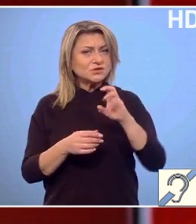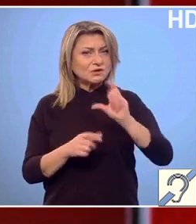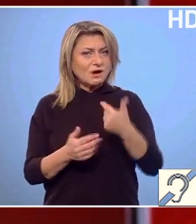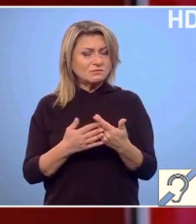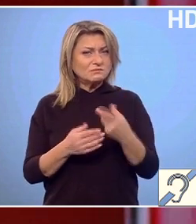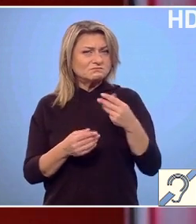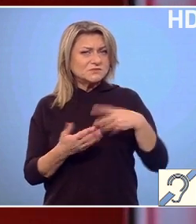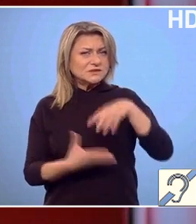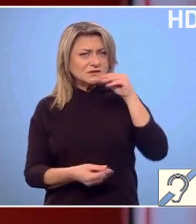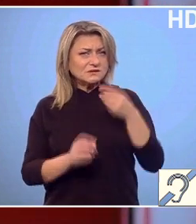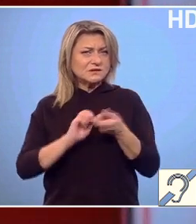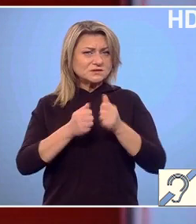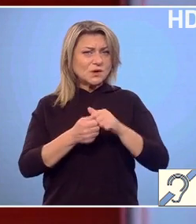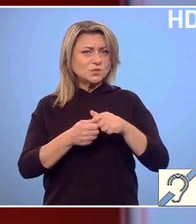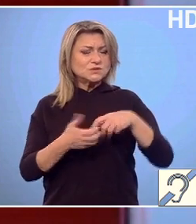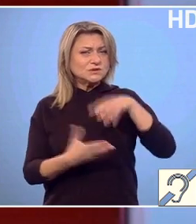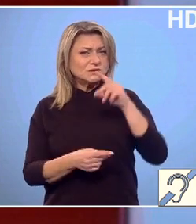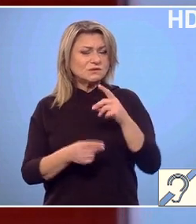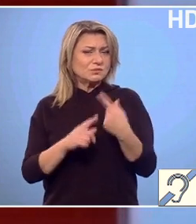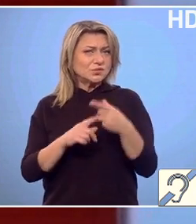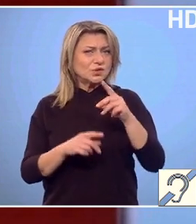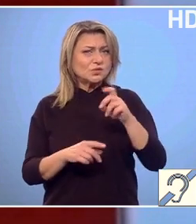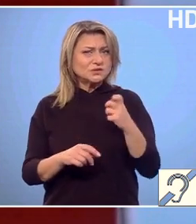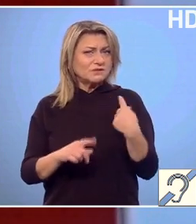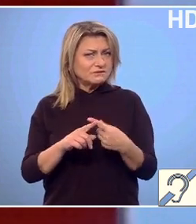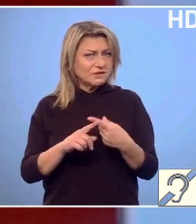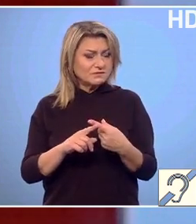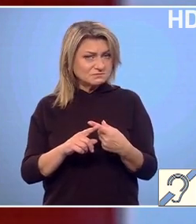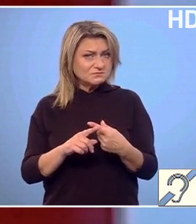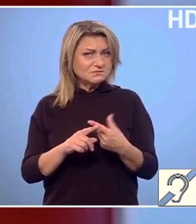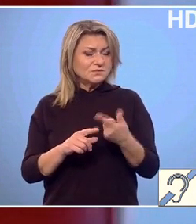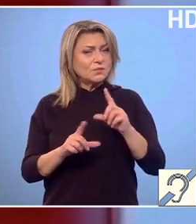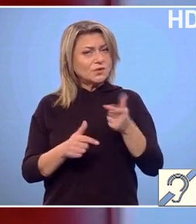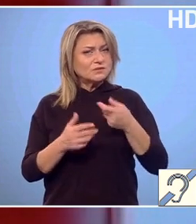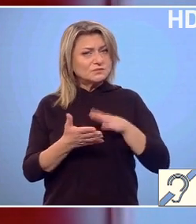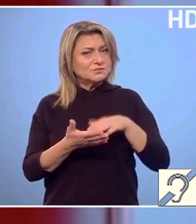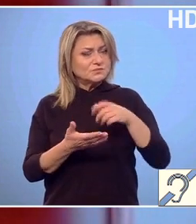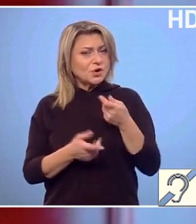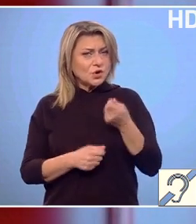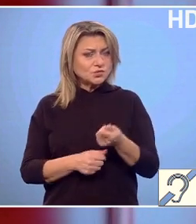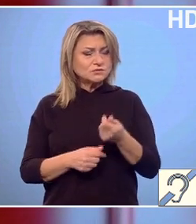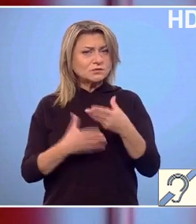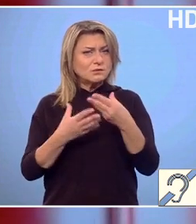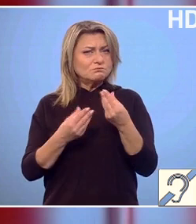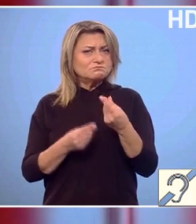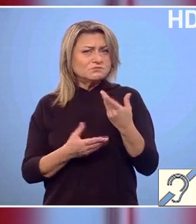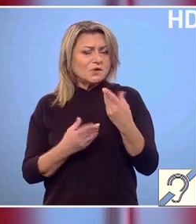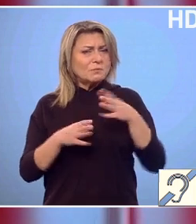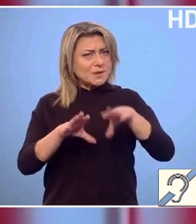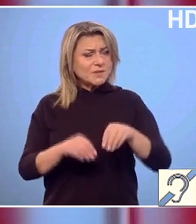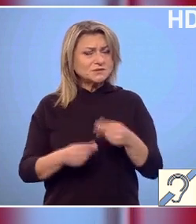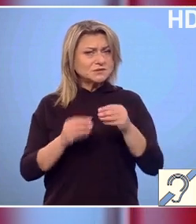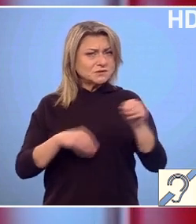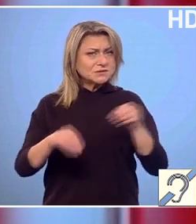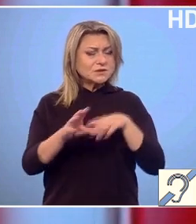și dozele din aluminiu, iar fiecare obiect returnat de aceștia va costa 50 de bani. Adică vor primi,